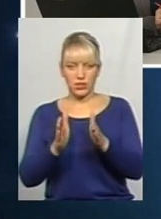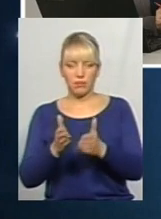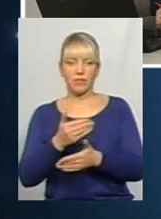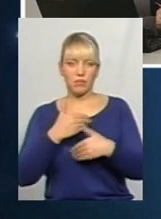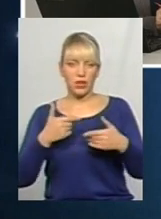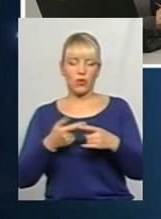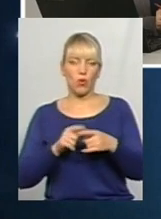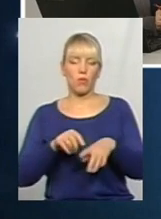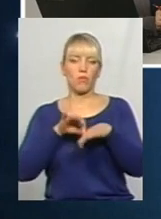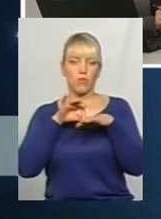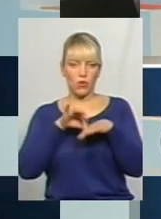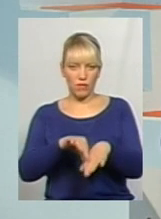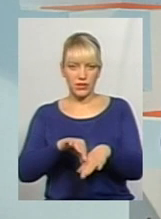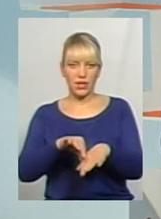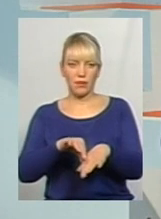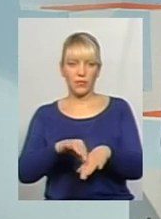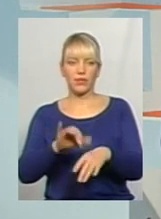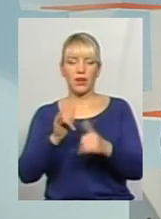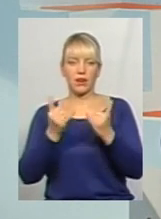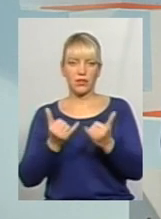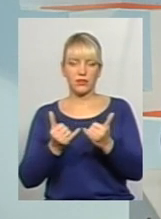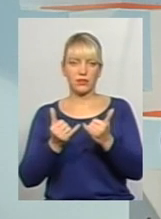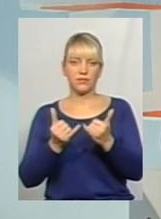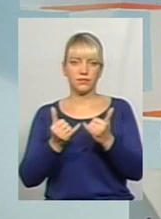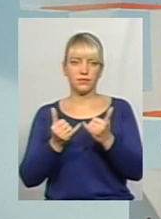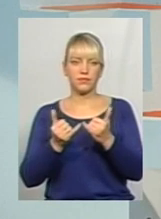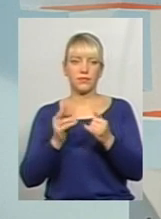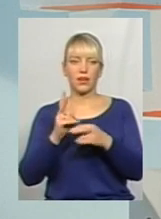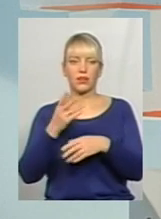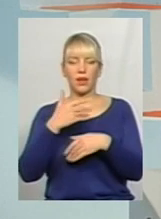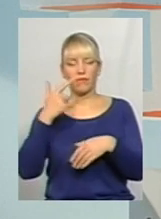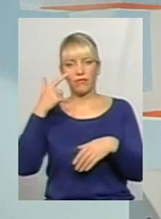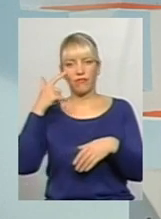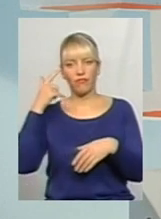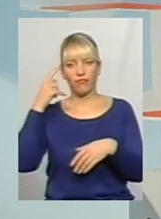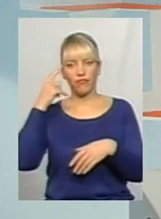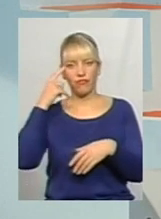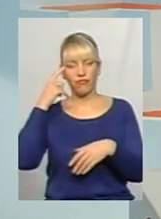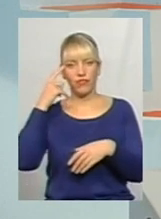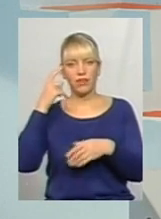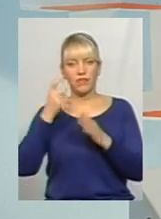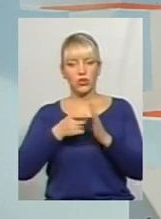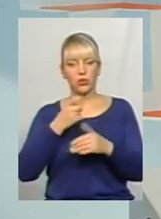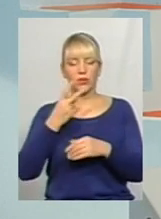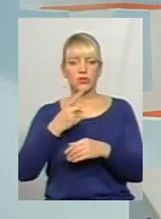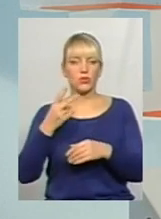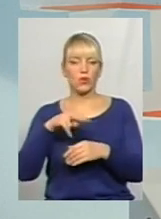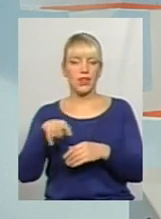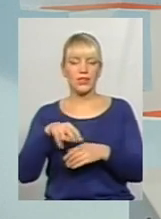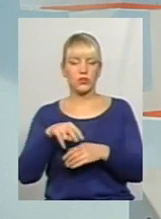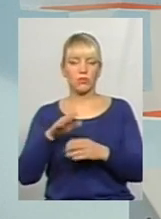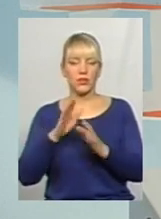ми його проведемо. Наразі, як нам відомо, вже 22 листопада відбудеться